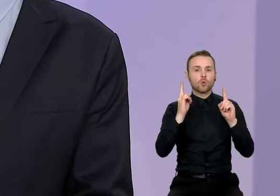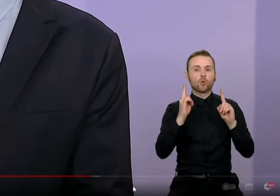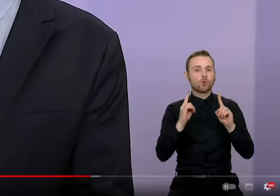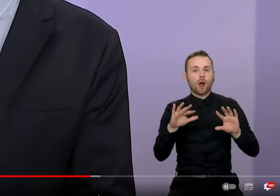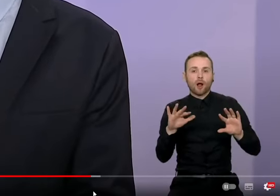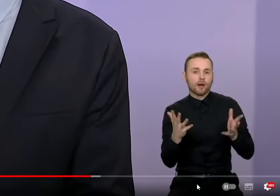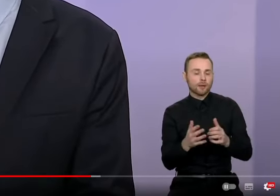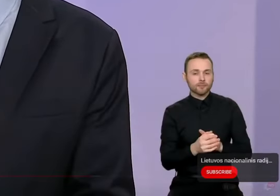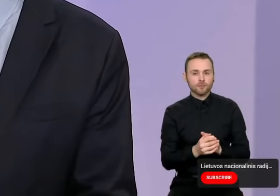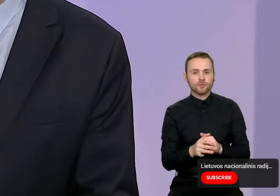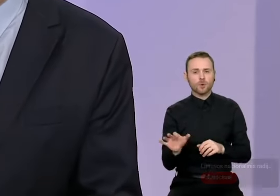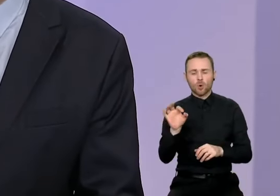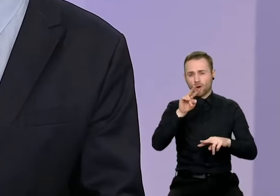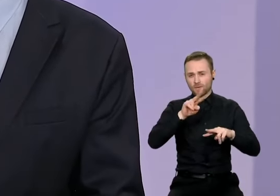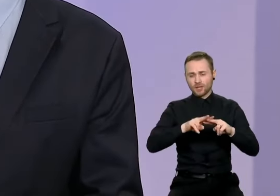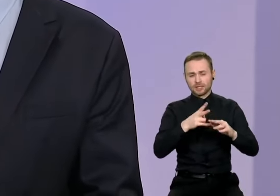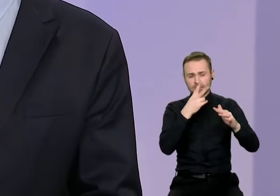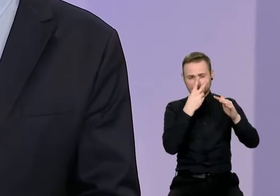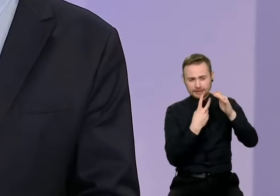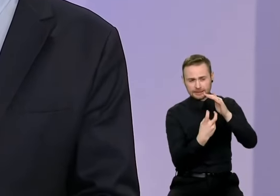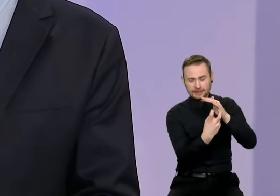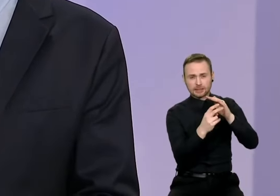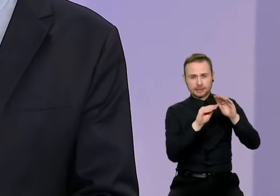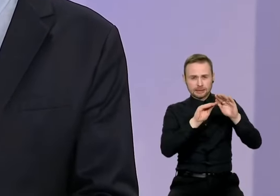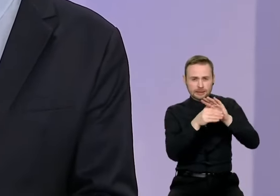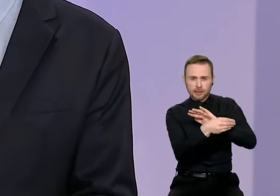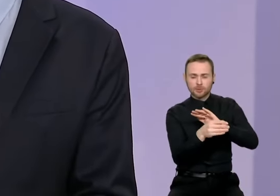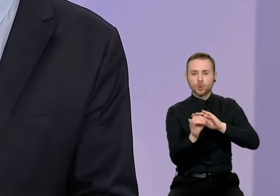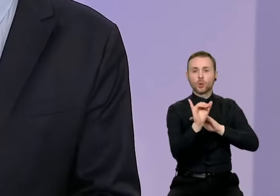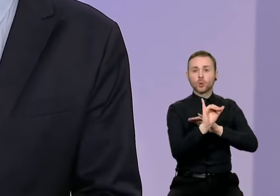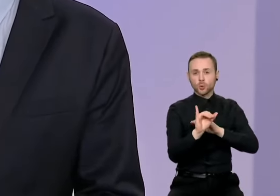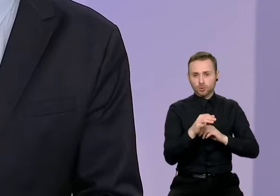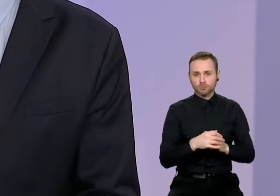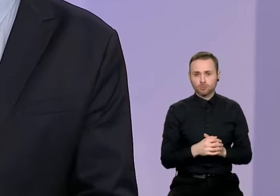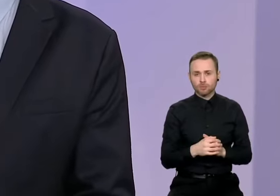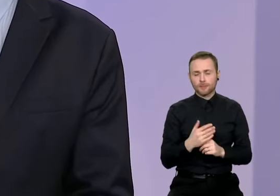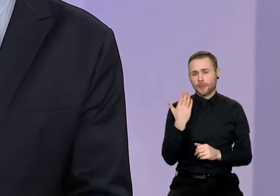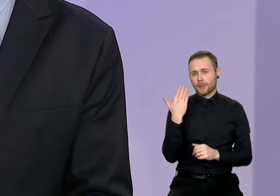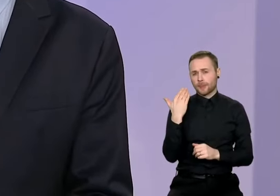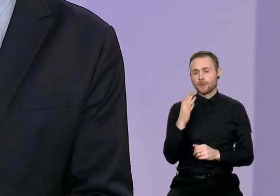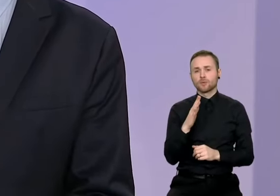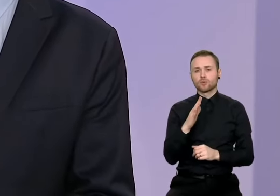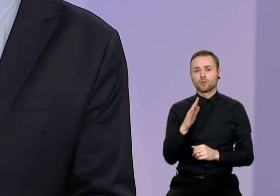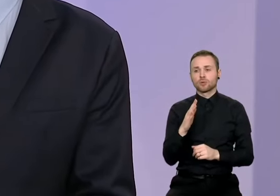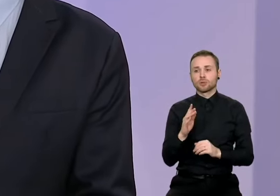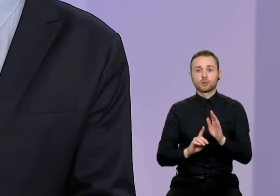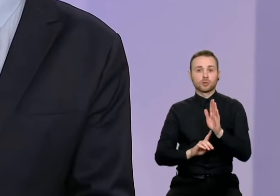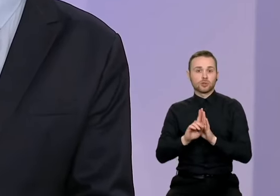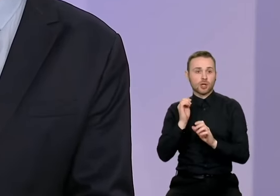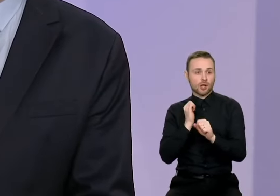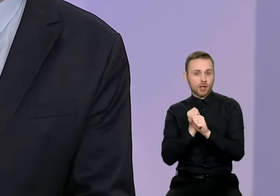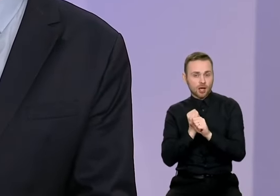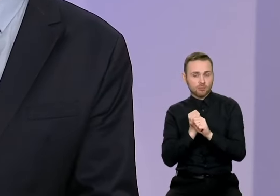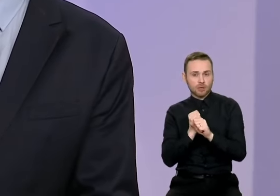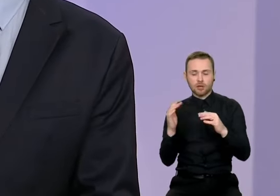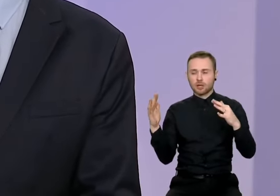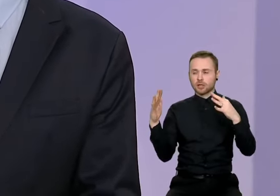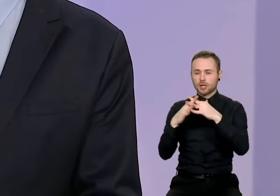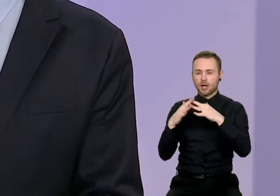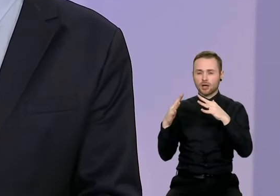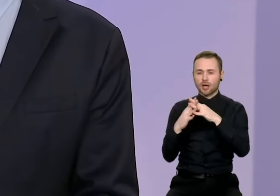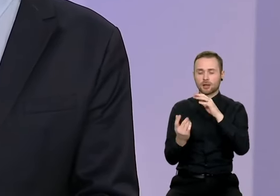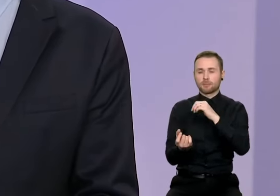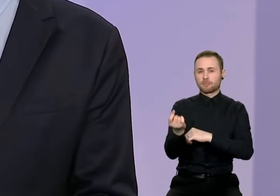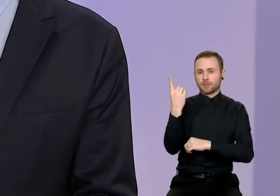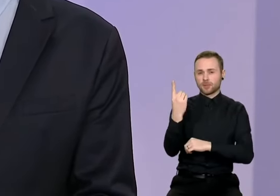Dėl slėptuvių norisi akcentuoti to dėl, kad praėjusią kadenciją, čia prasidėjus karo ir ištylus tam klausimui, buvo daug melos,